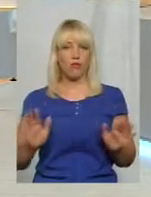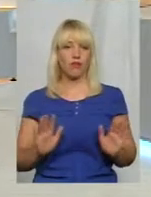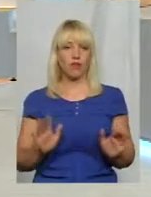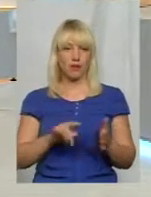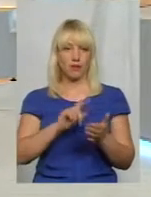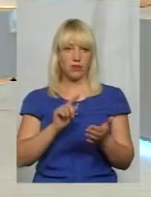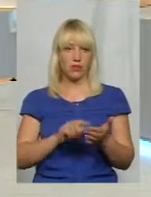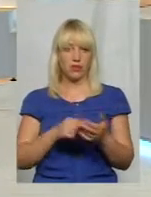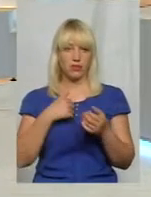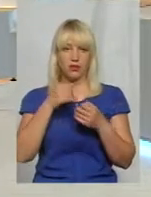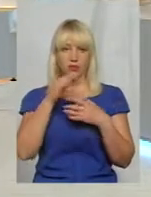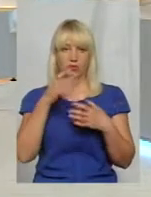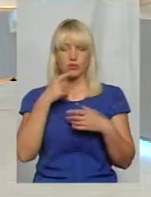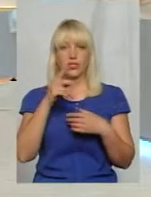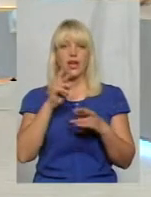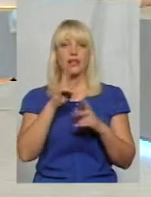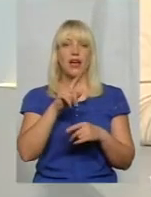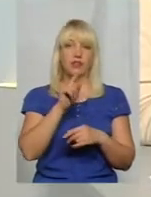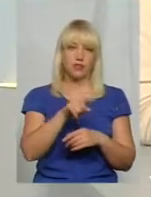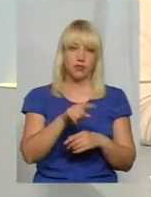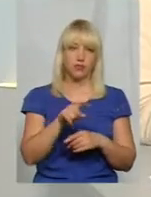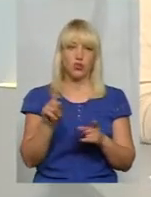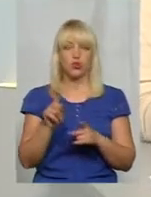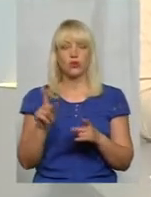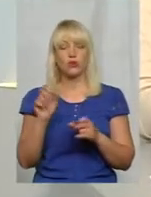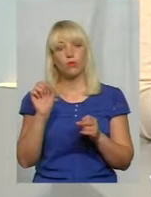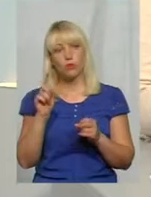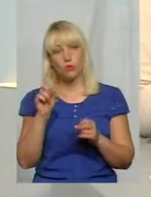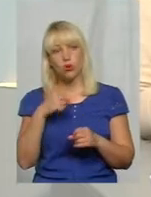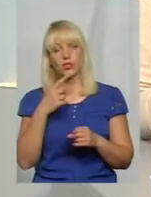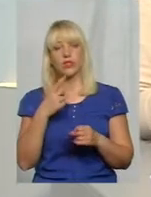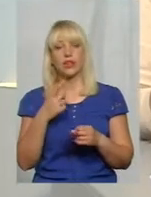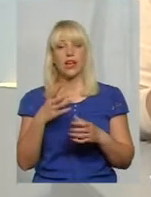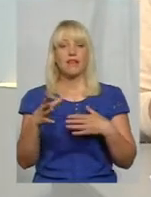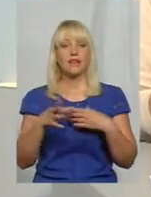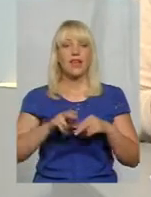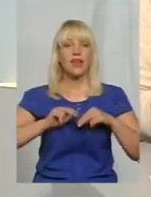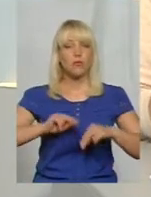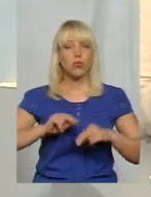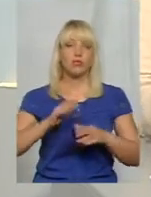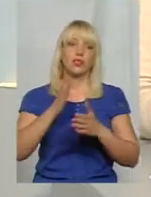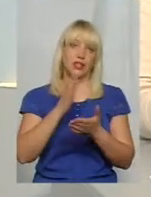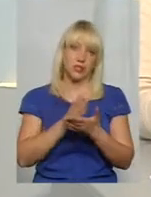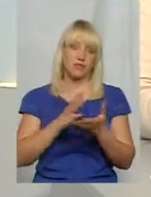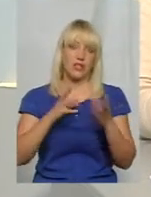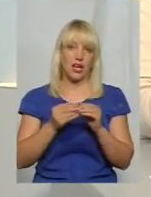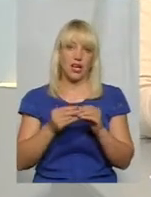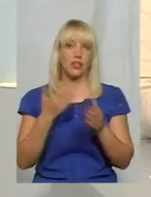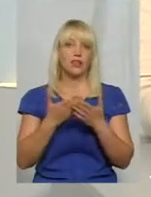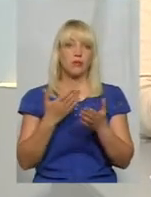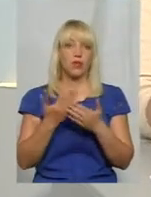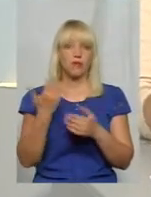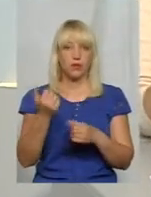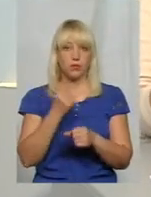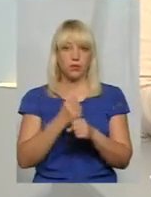сказати, як там, що. Але можна провести паралелі. От взаємодія взагалі є, от ви працюєте у